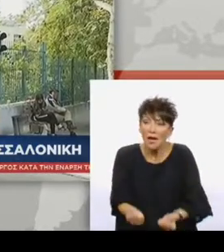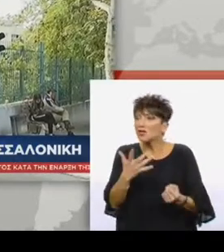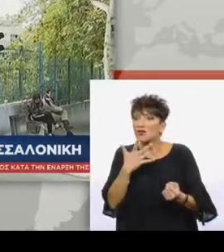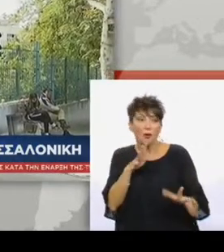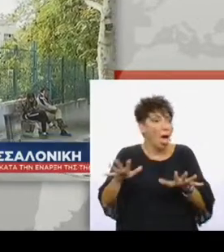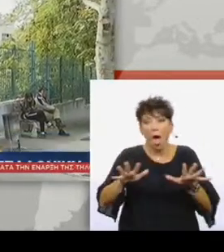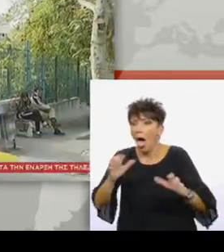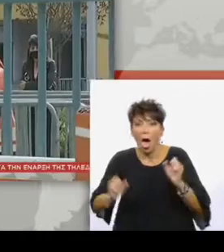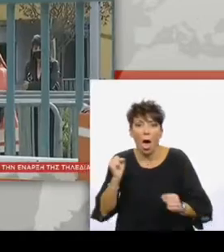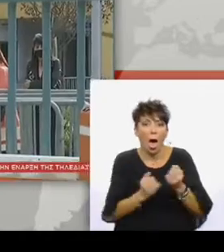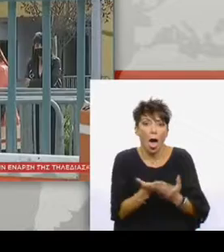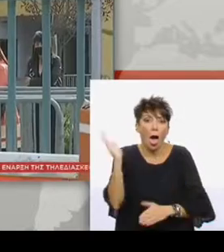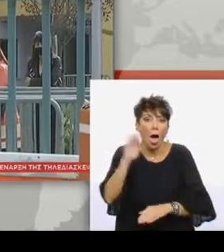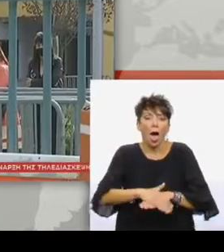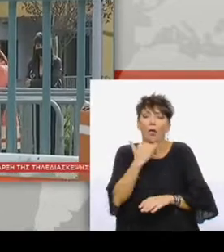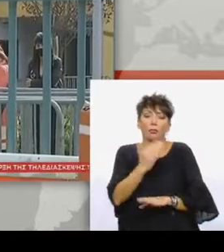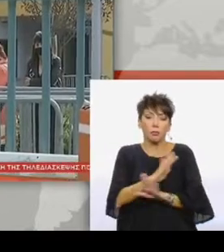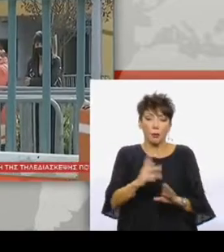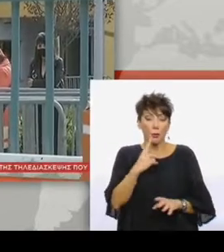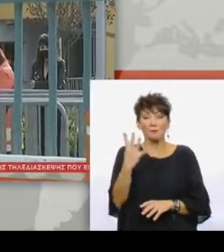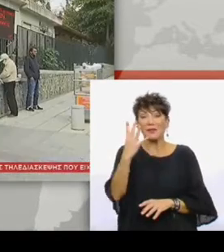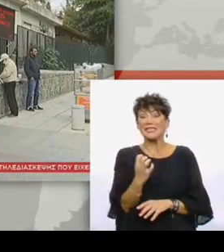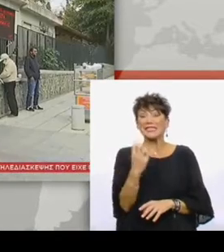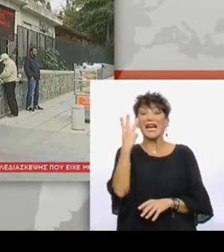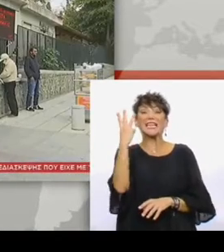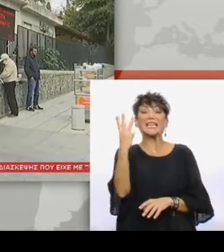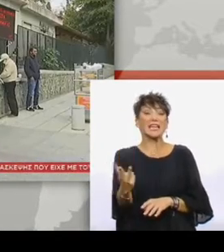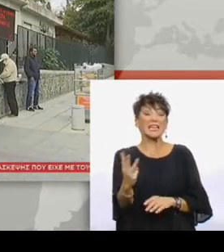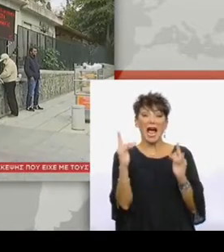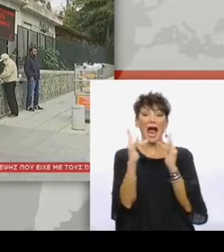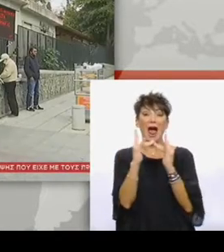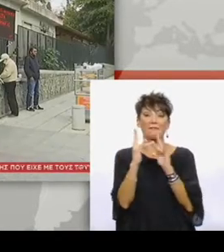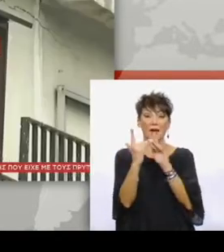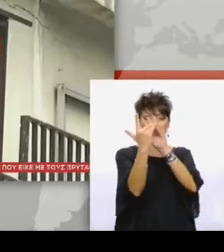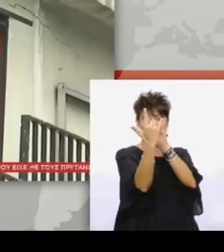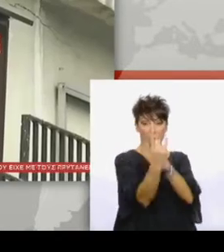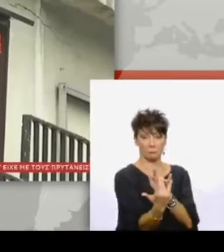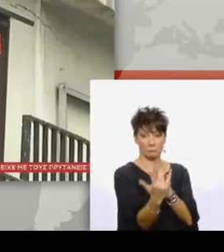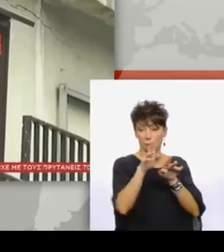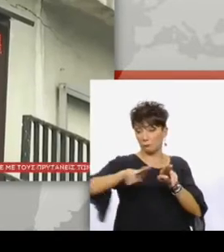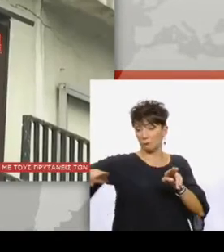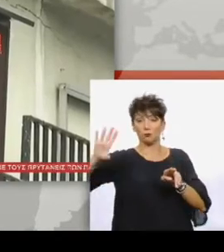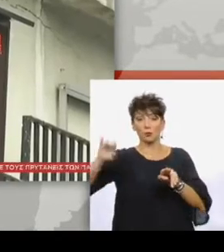σχεδίο του Υπουργείου Υγείας, ήδη έχουν προσθεθεί 43 κλίνες εντατικής για κόβιτ στα νοσοκομεία της Θεσσαλονίκης.